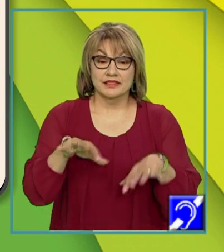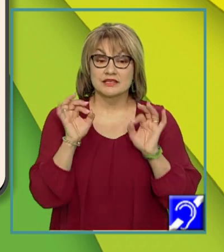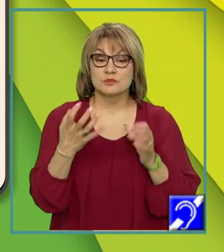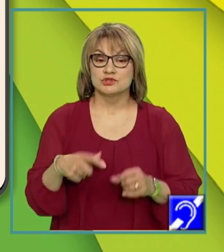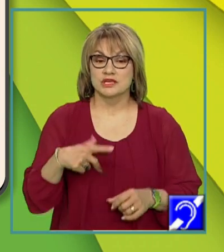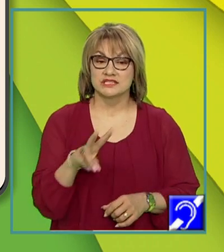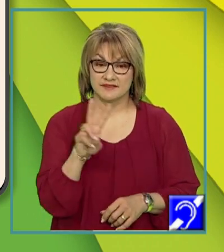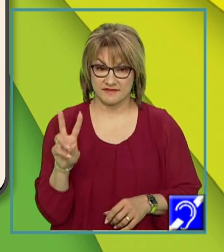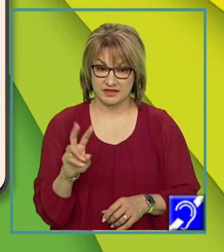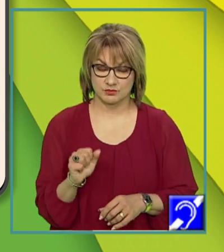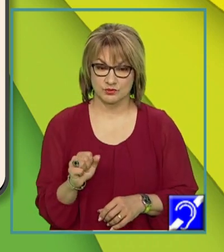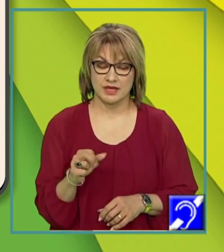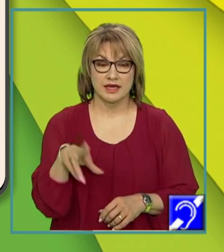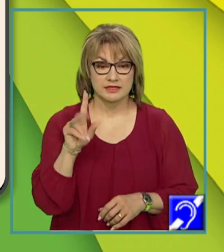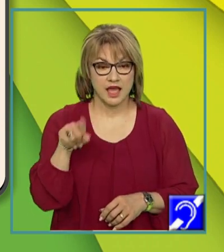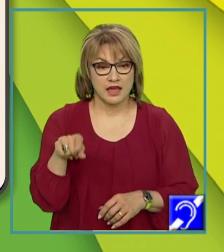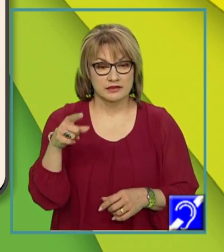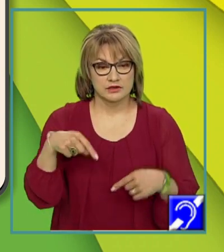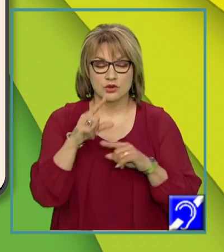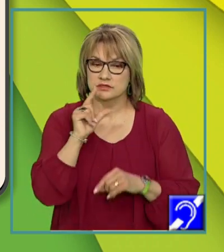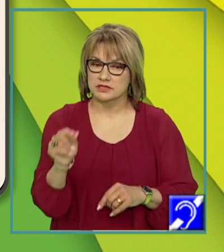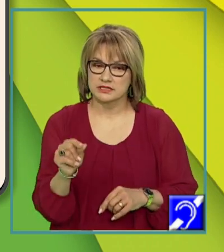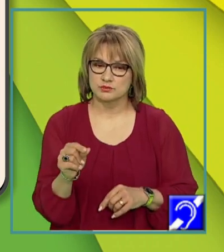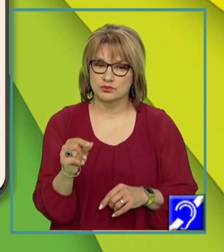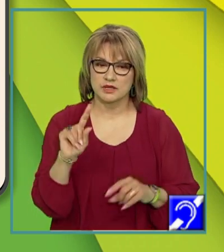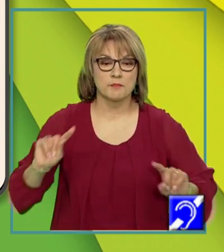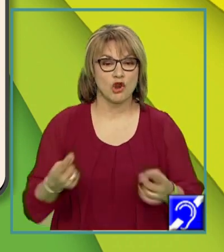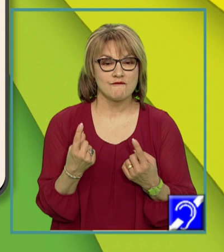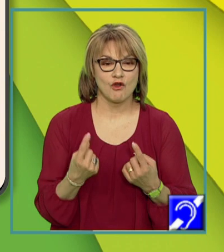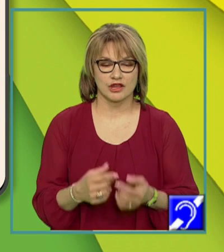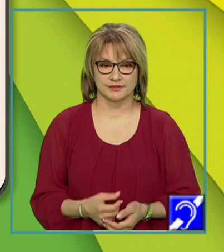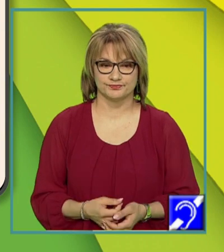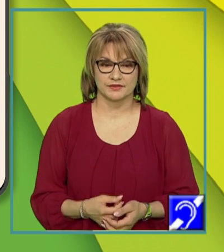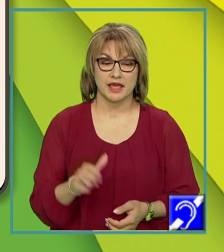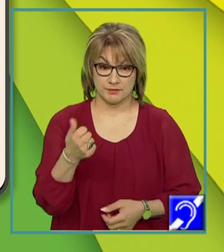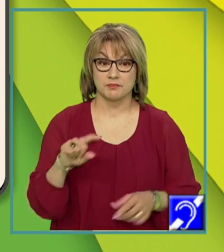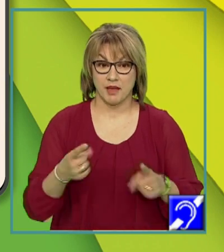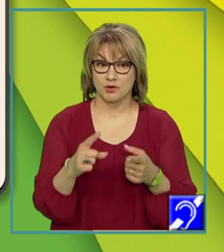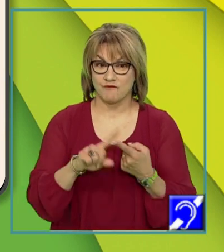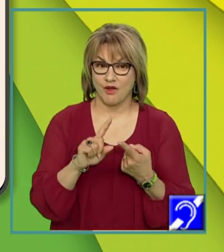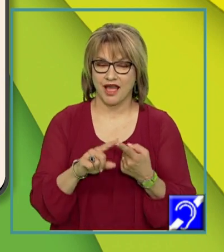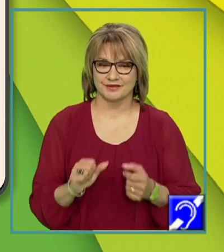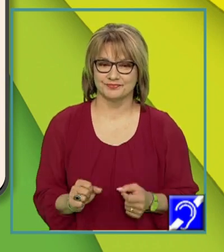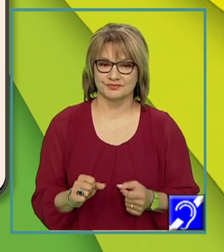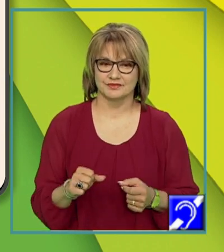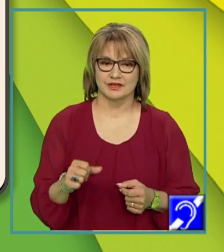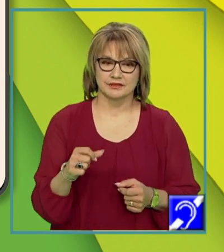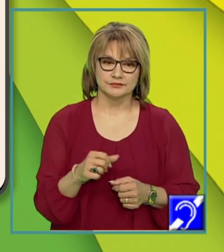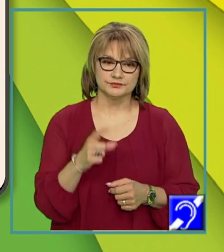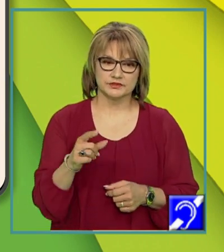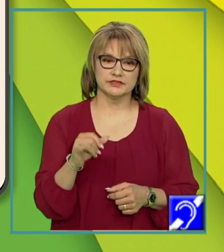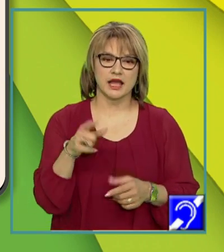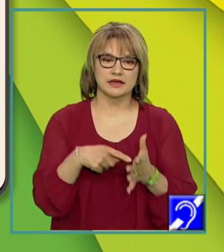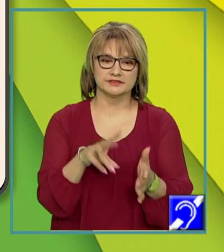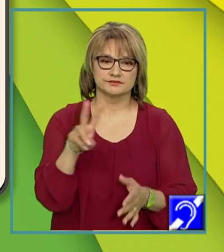verbul, însă trebuie să răspundem unor provocări. Prima provocare. Indică verbul folosit în